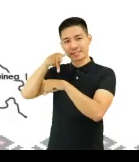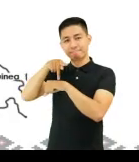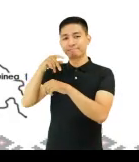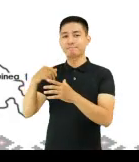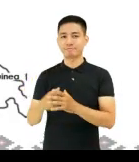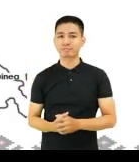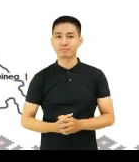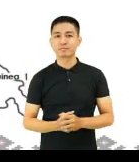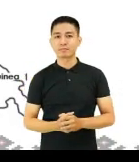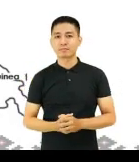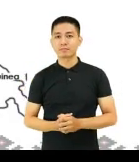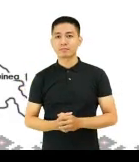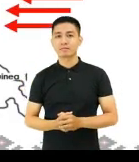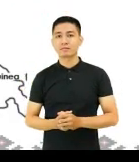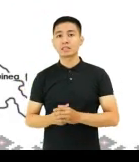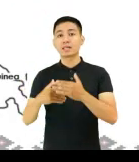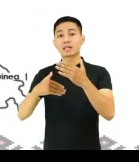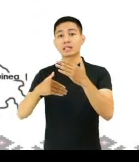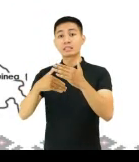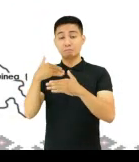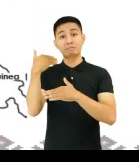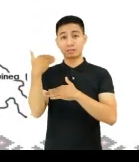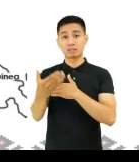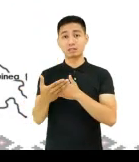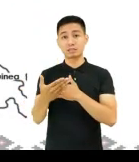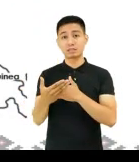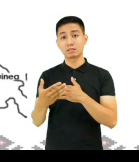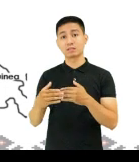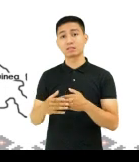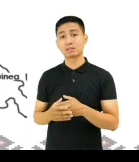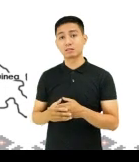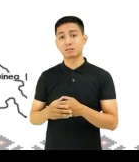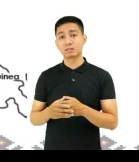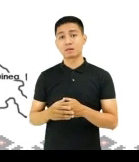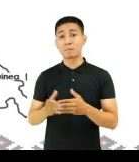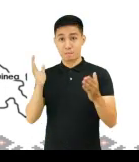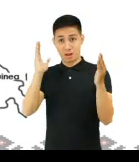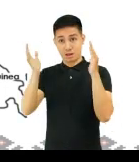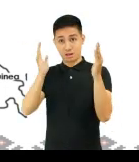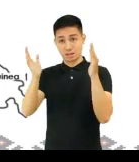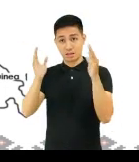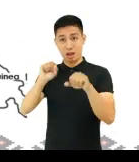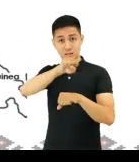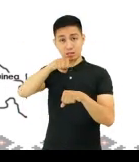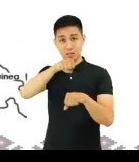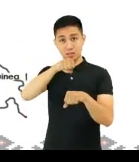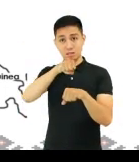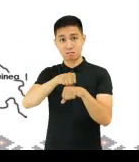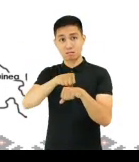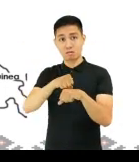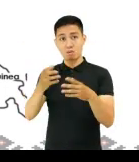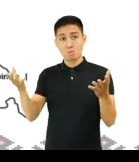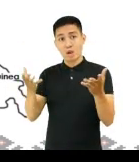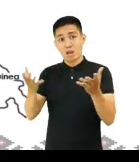ng ating bansa. Ang bansang Brunei, Malaysia at Singapore ay